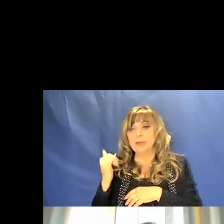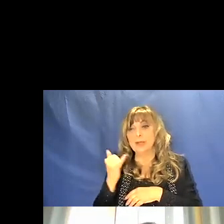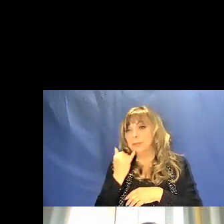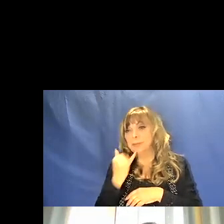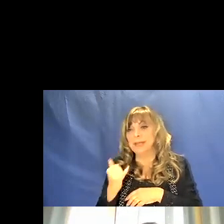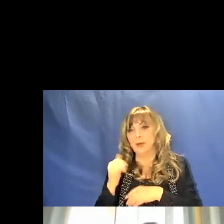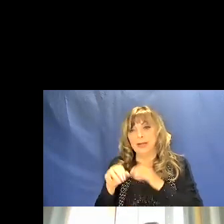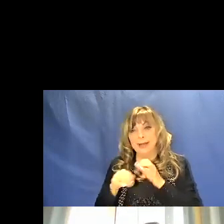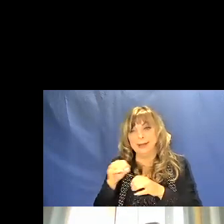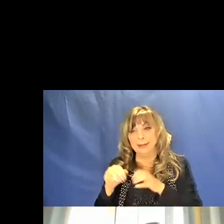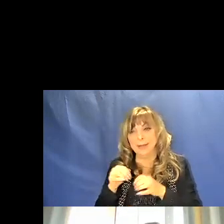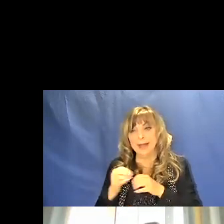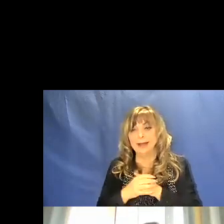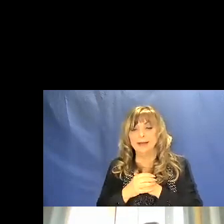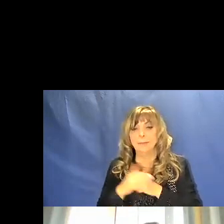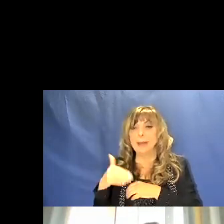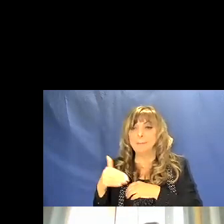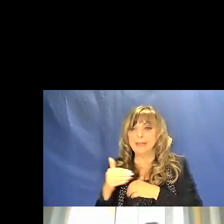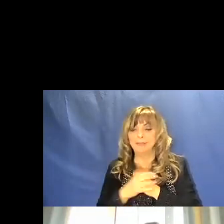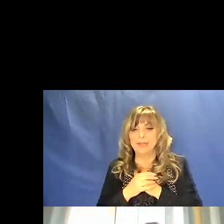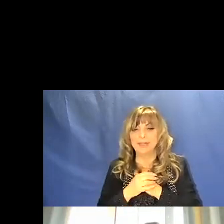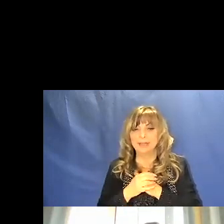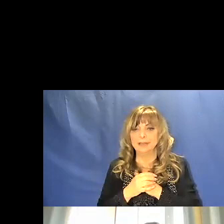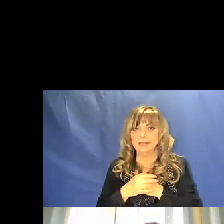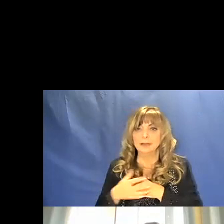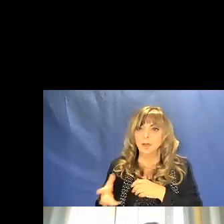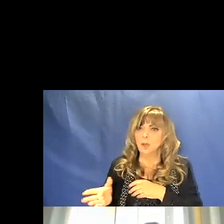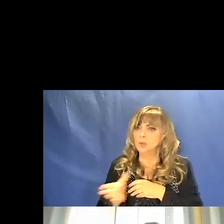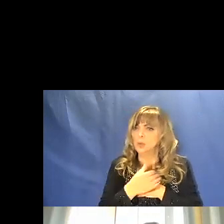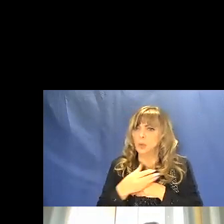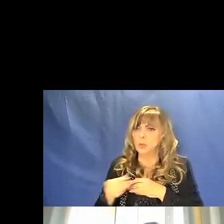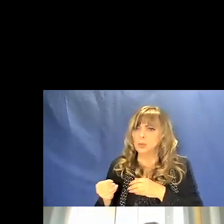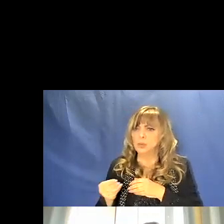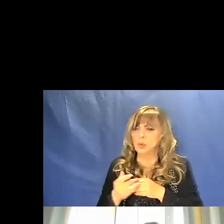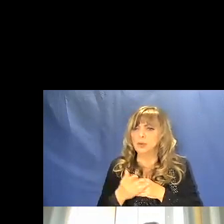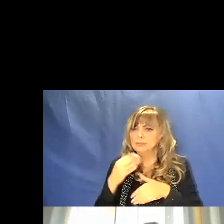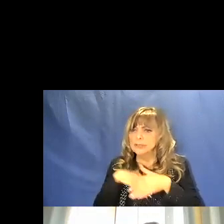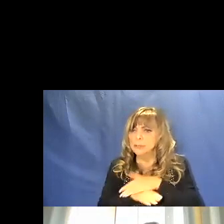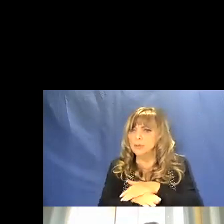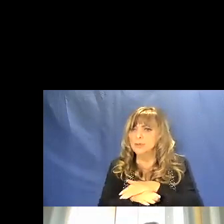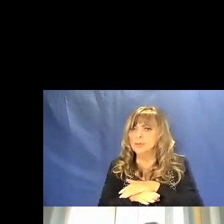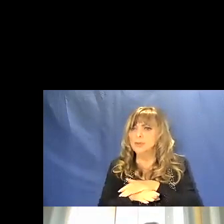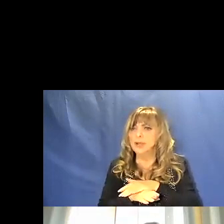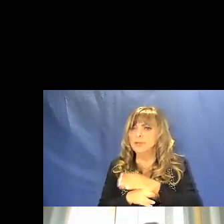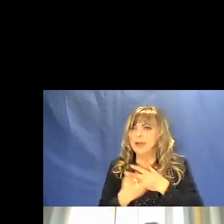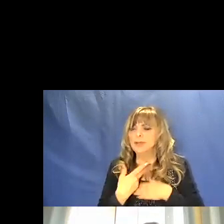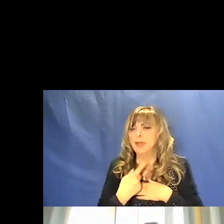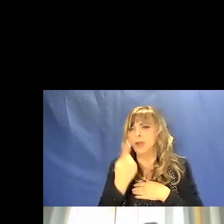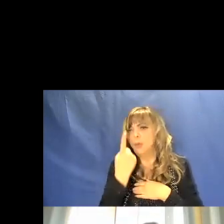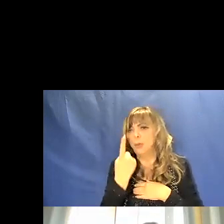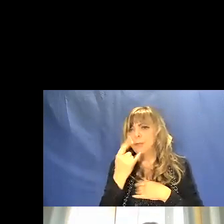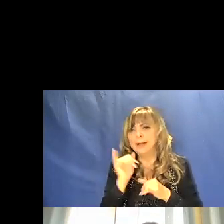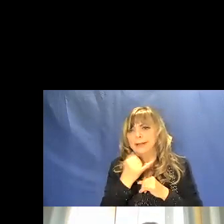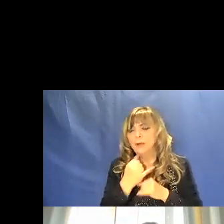sono accumunati per la loro presenza nelle sepolture solamente da un parametro il